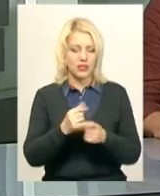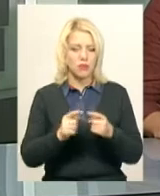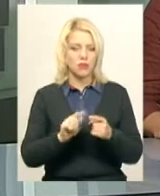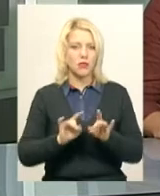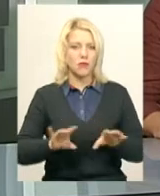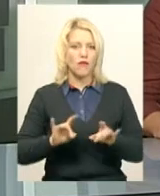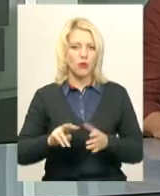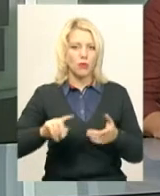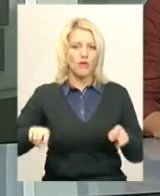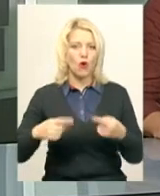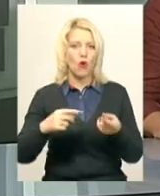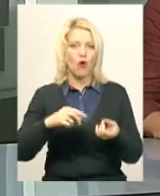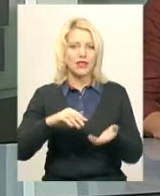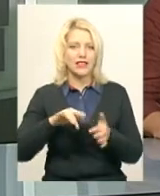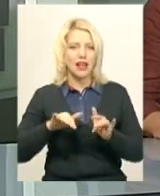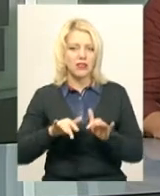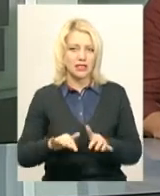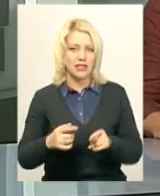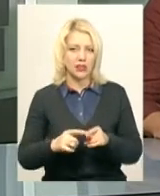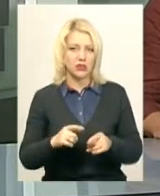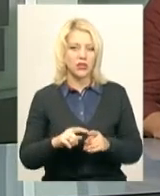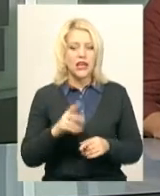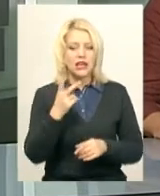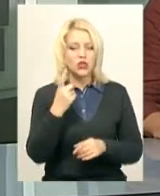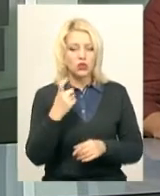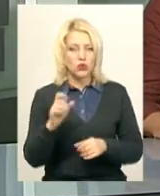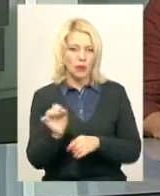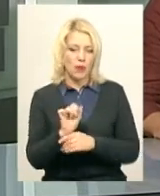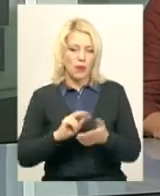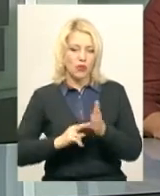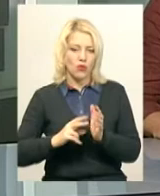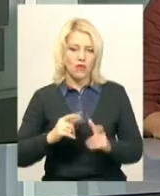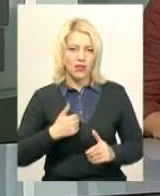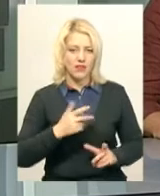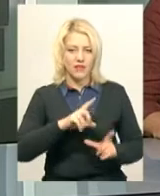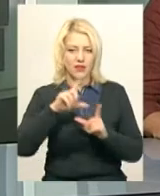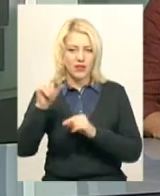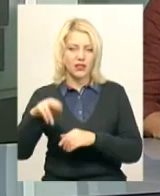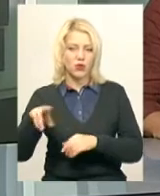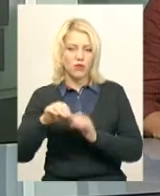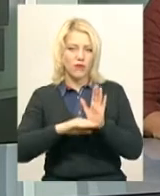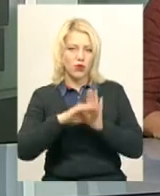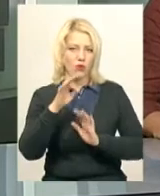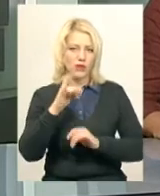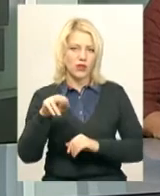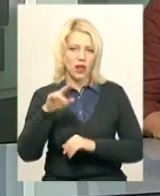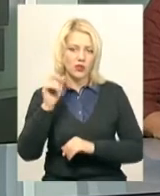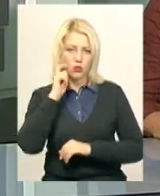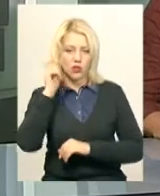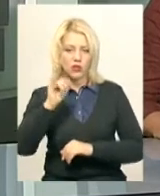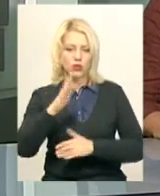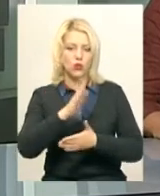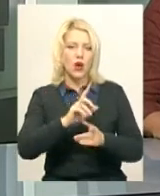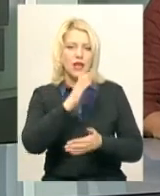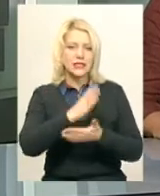області Валентин Корнічук. За його словами, близько сотні автівок Смольниччини планували вирішити сьогодні до Верховної Ради України. Проте поїздку